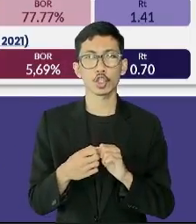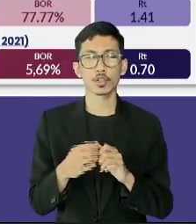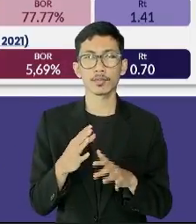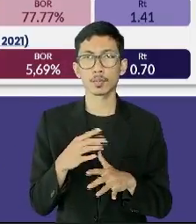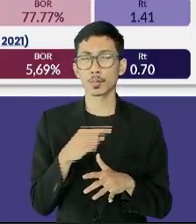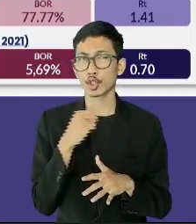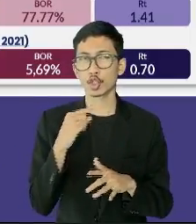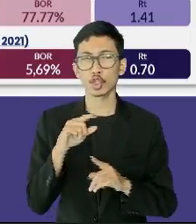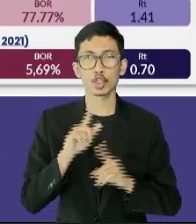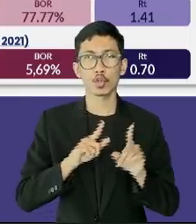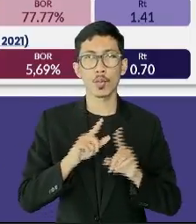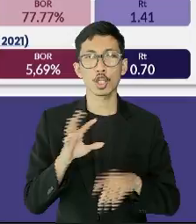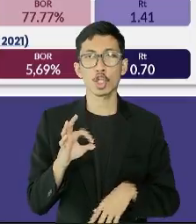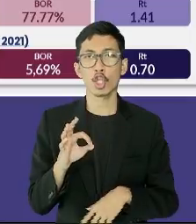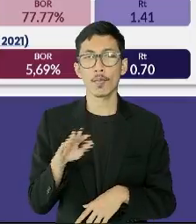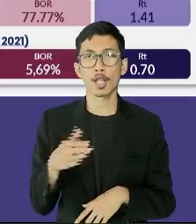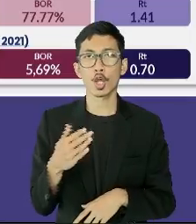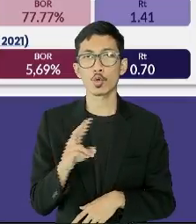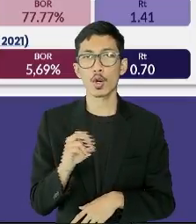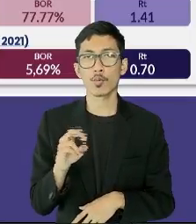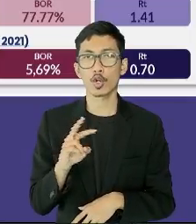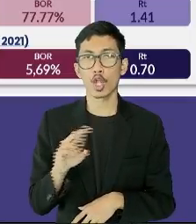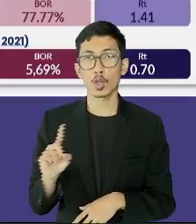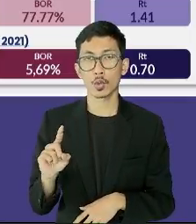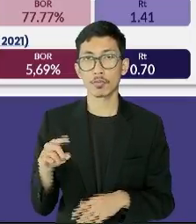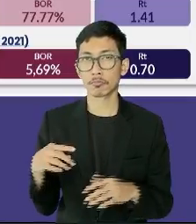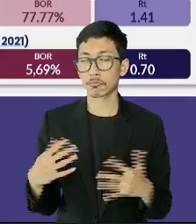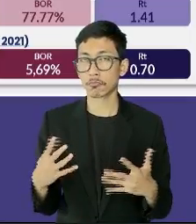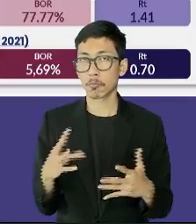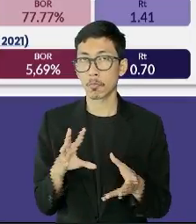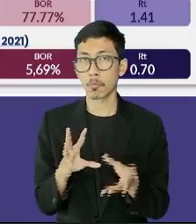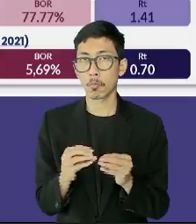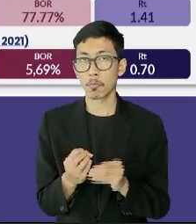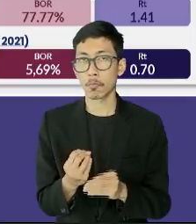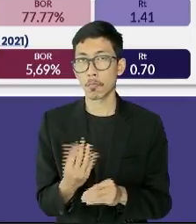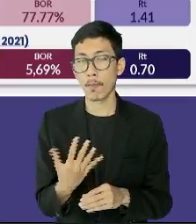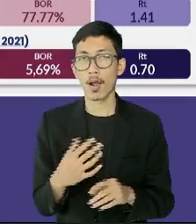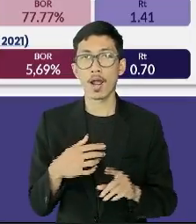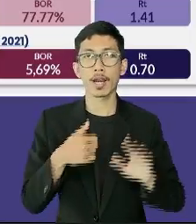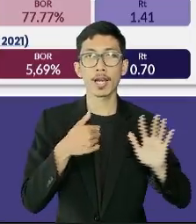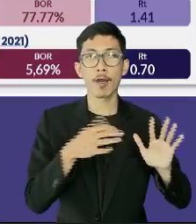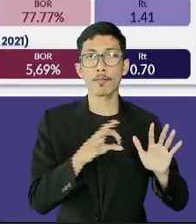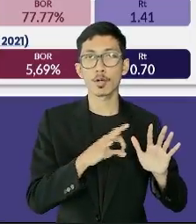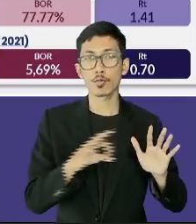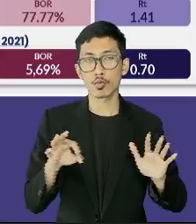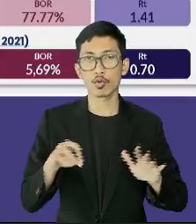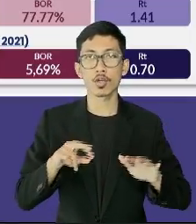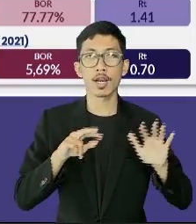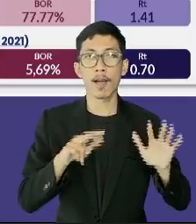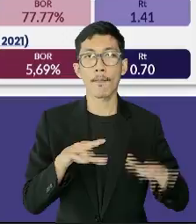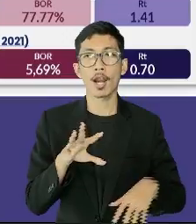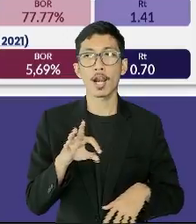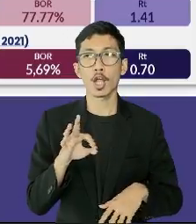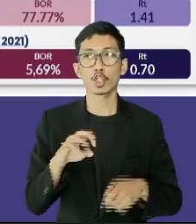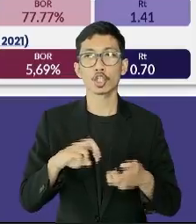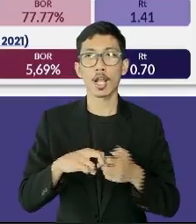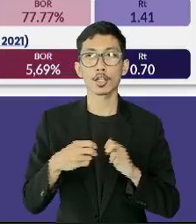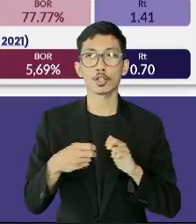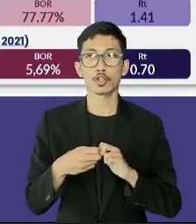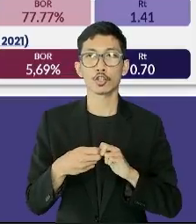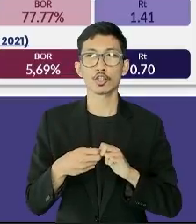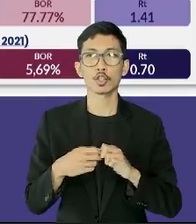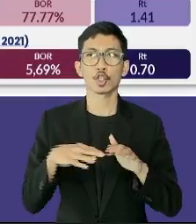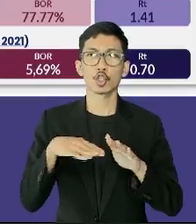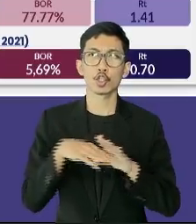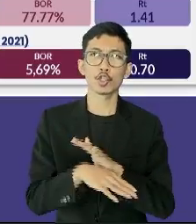Oktober 2021 adalah sejumlah 6.826 kasus. Telah turun